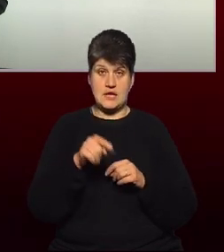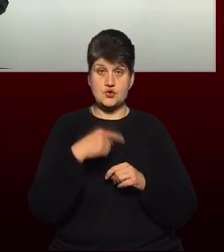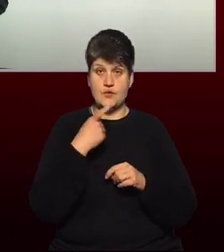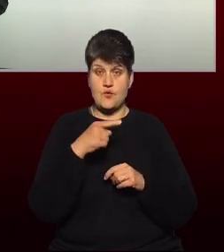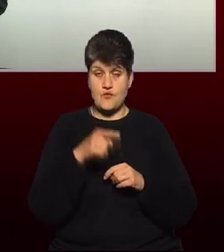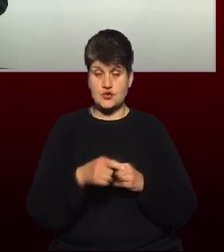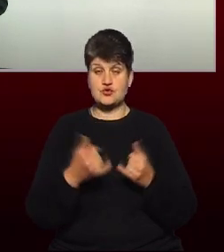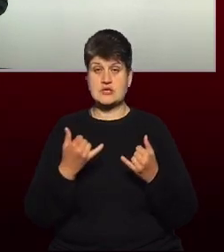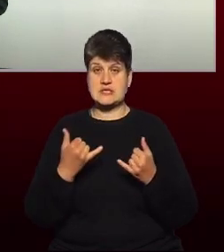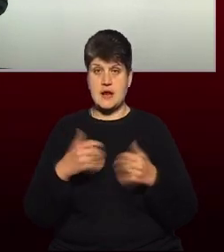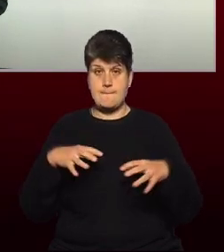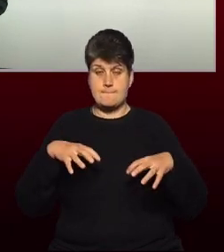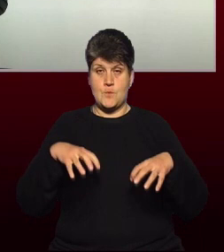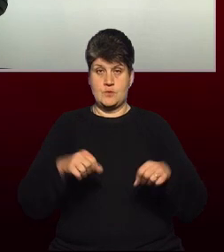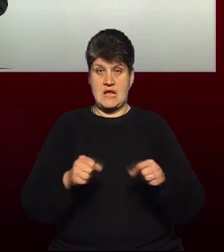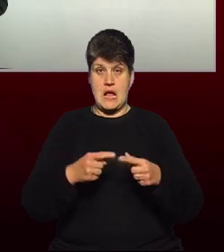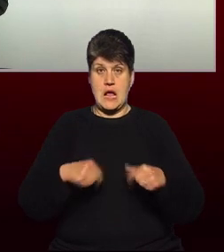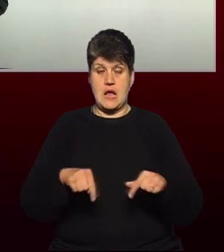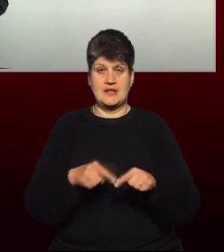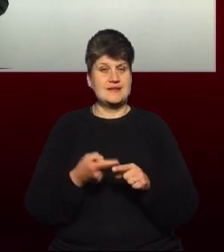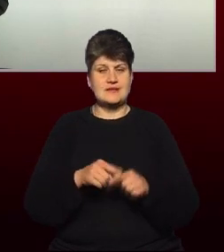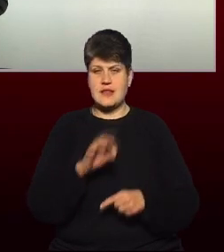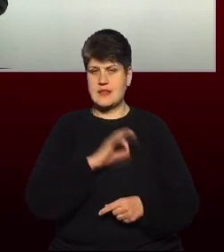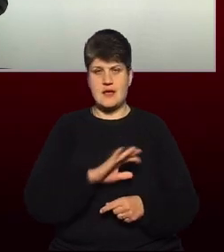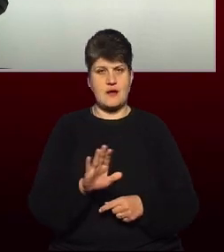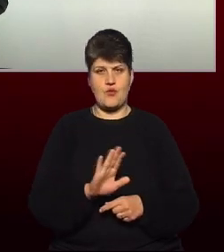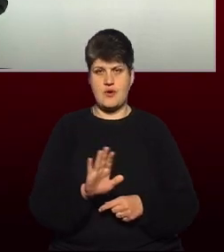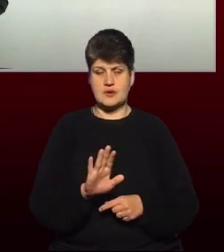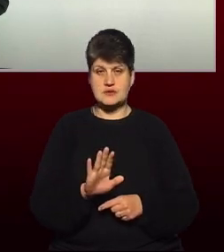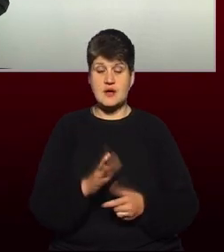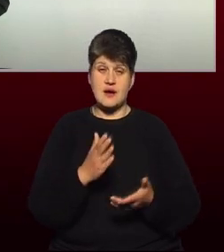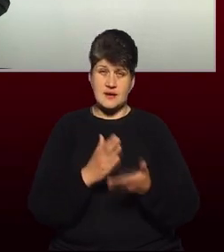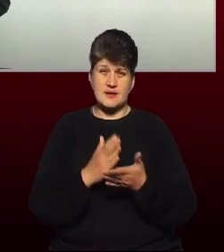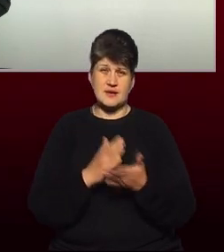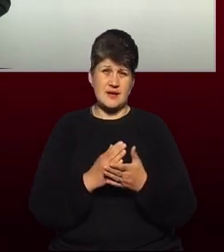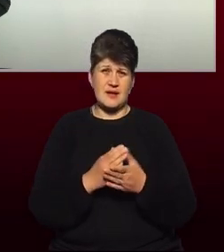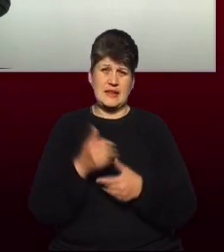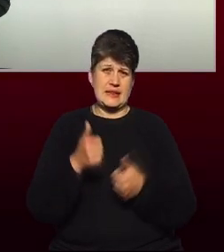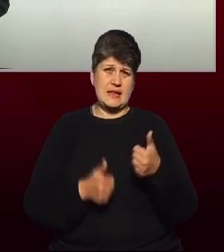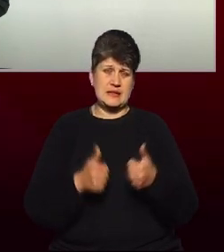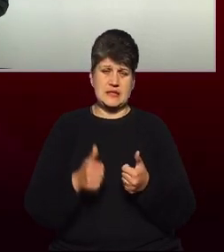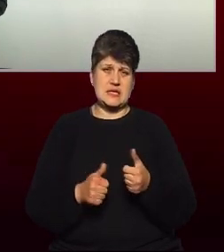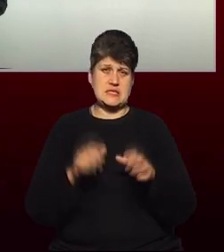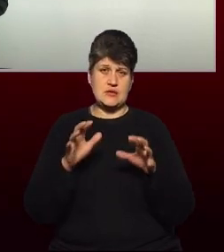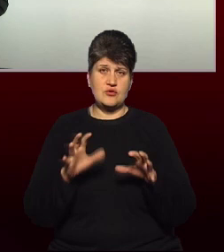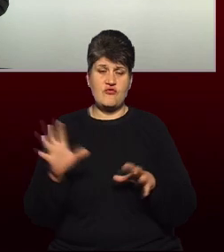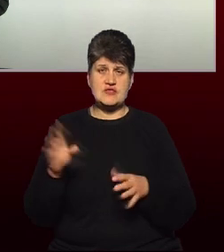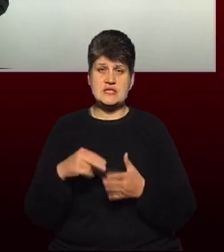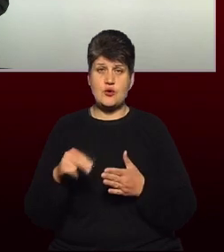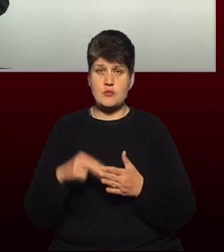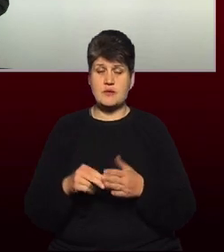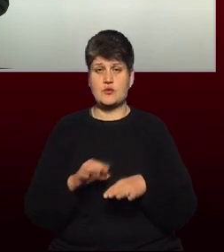монополізувалася ця галузь, воно не на користь для галузей, хоча все рівно є тендерне законодавство, всі закупівлі відбуваються на тендерній основі.